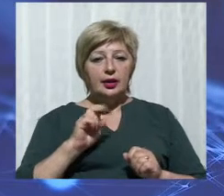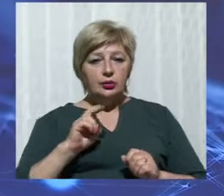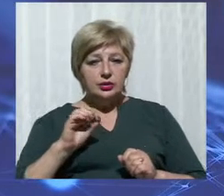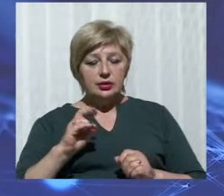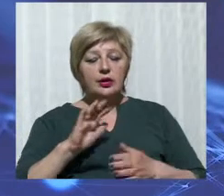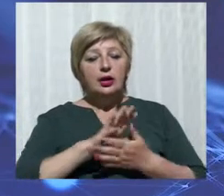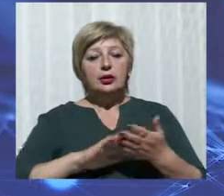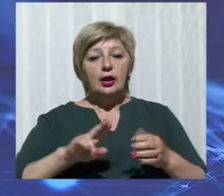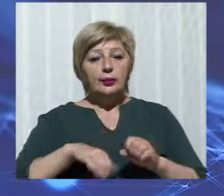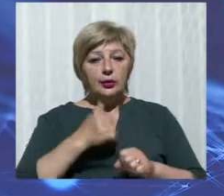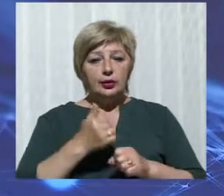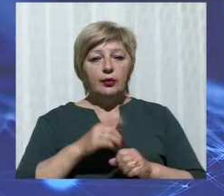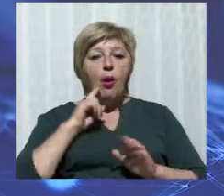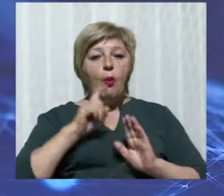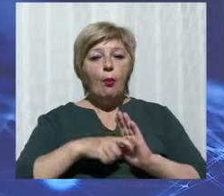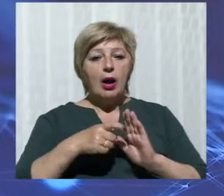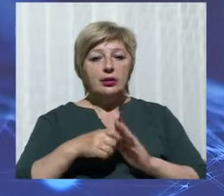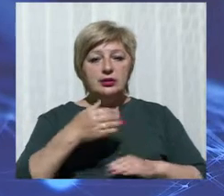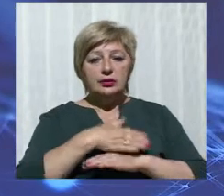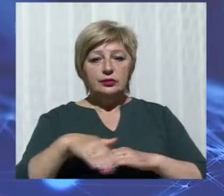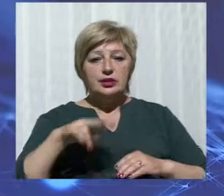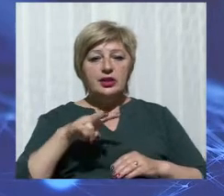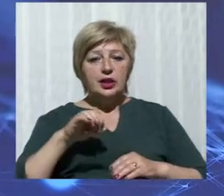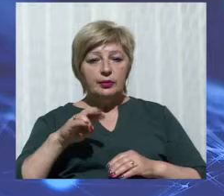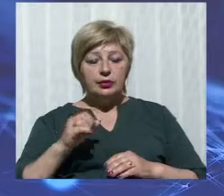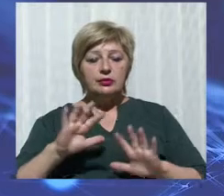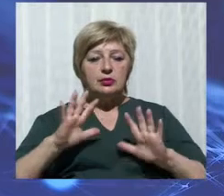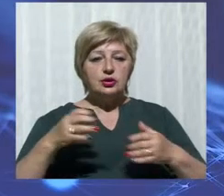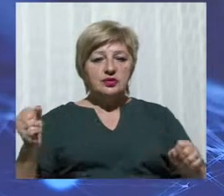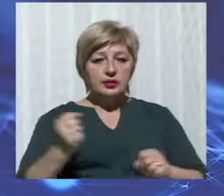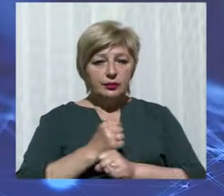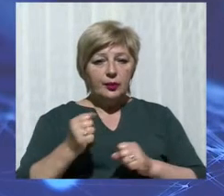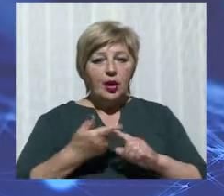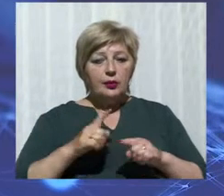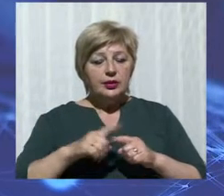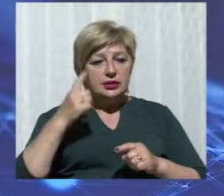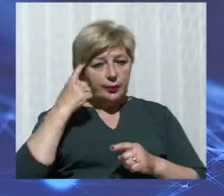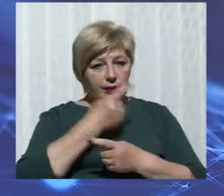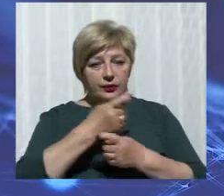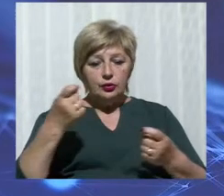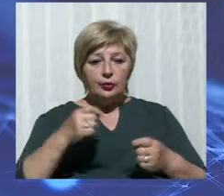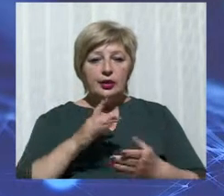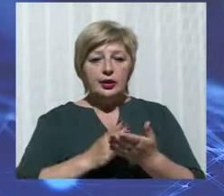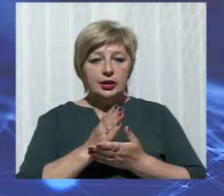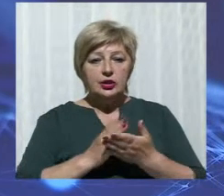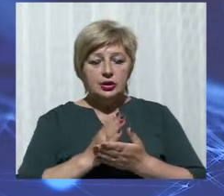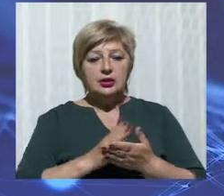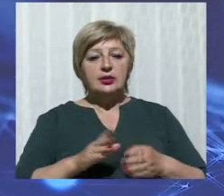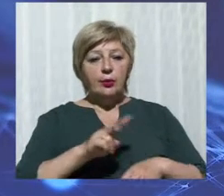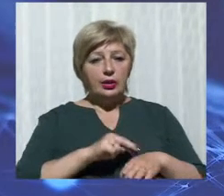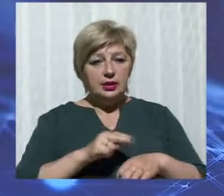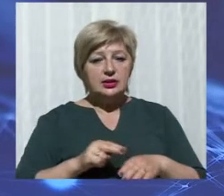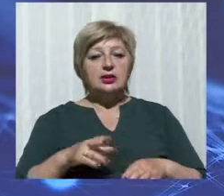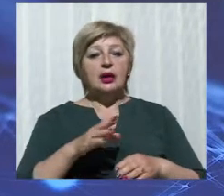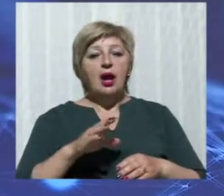І далі про головне. У Марганці на вулиці Лермонтова стався вибух. Про це повідомила речниця Нацполіції в області Ганна Старчевська.